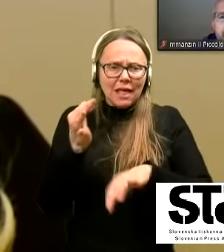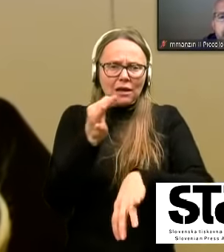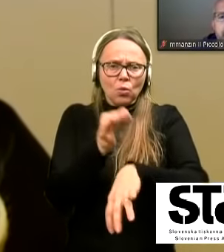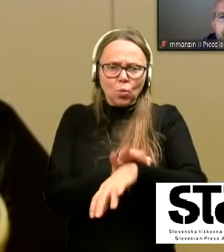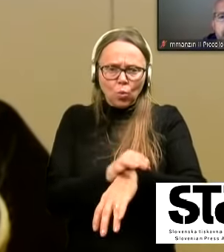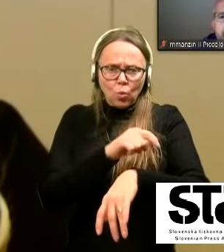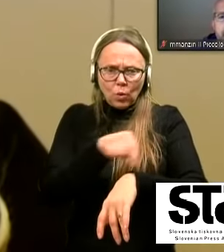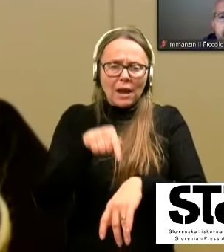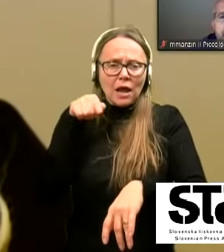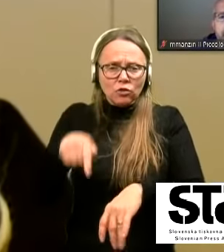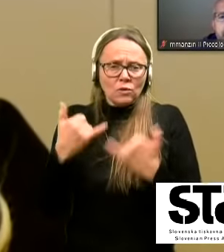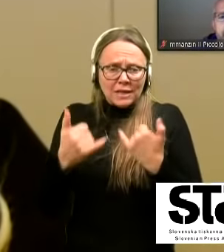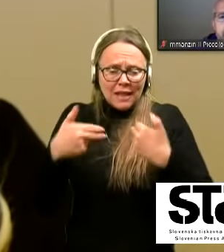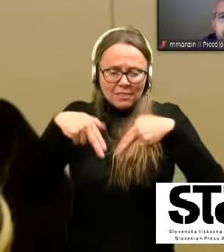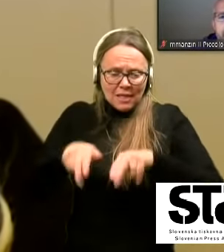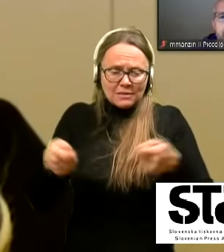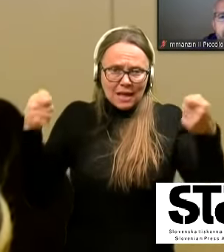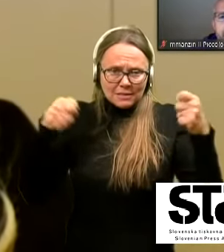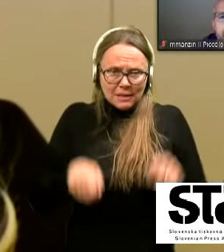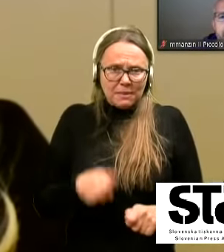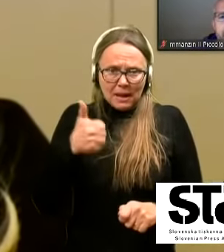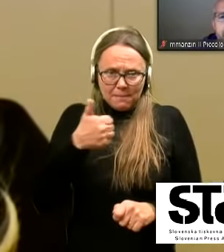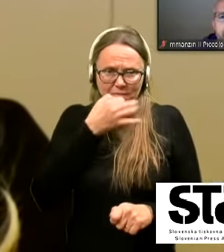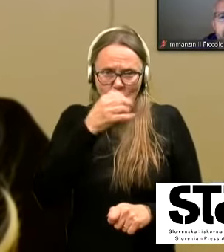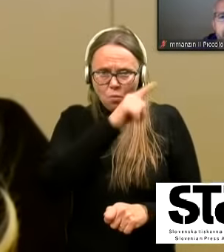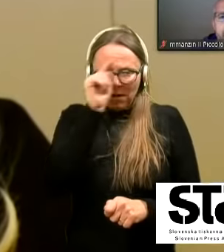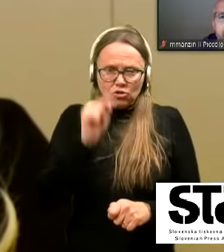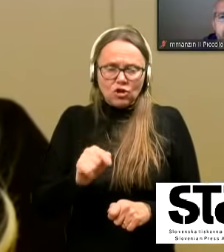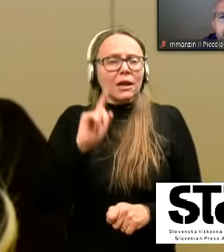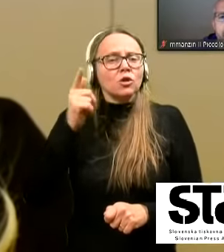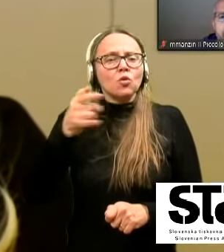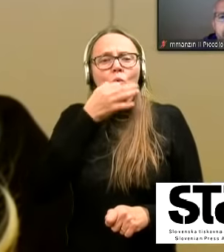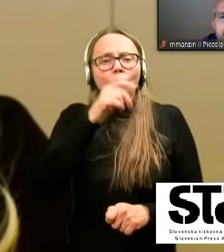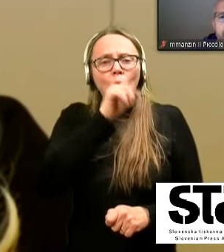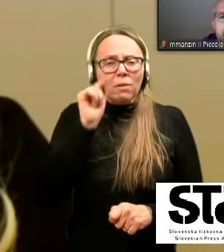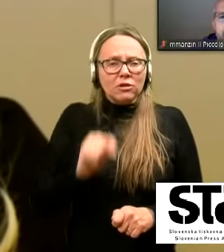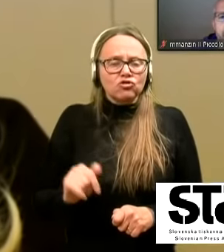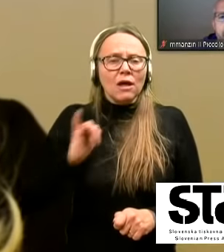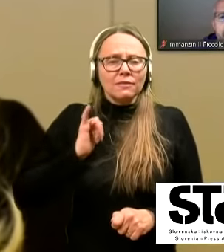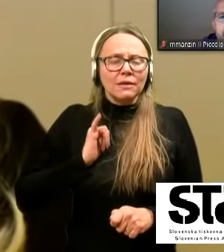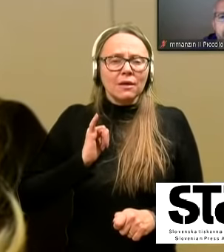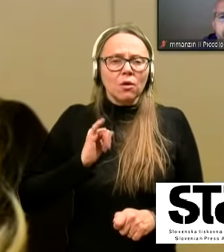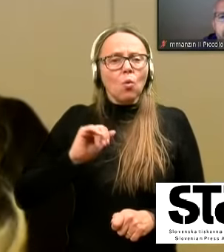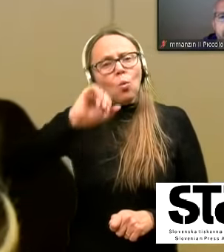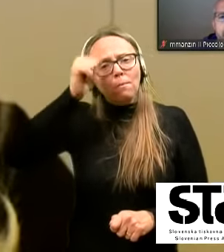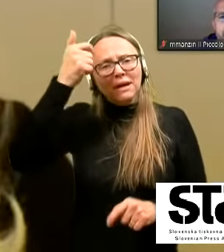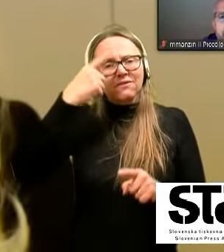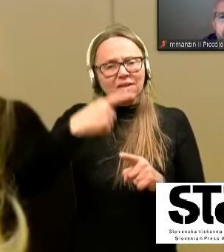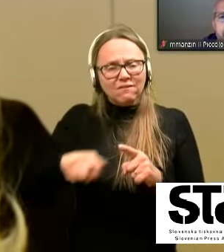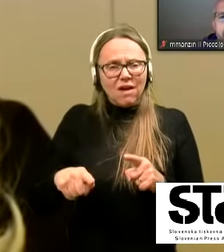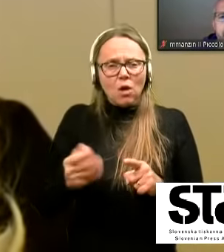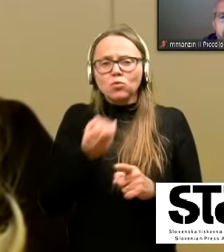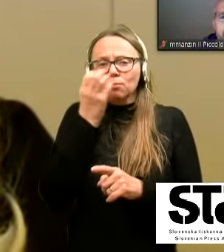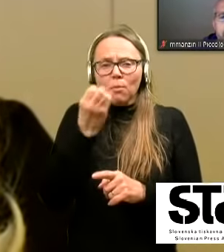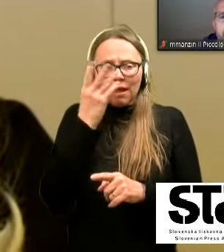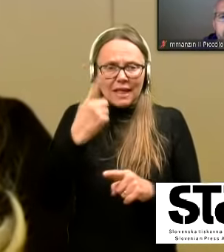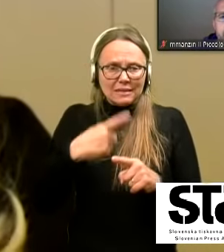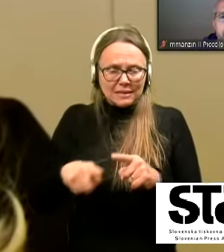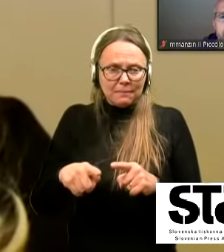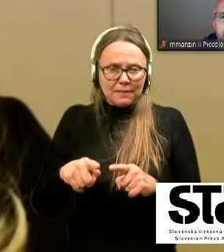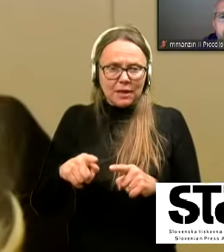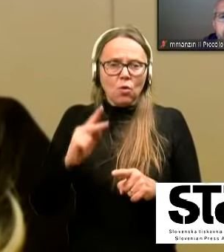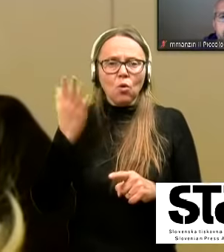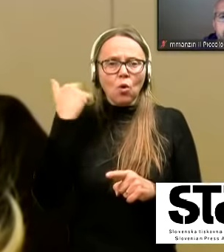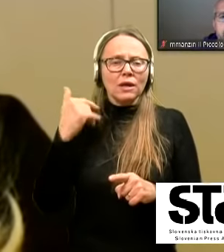a to se zdaj nazaj zapira? To je prvo vprašanje. Drugo vprašanje pa me zanima v prvem valju, zelo mladanskem valju, ko je